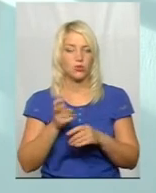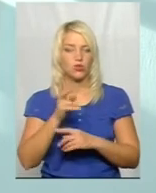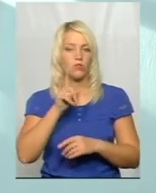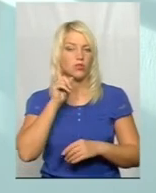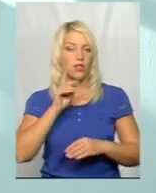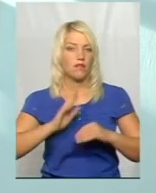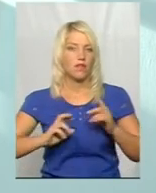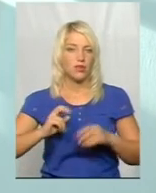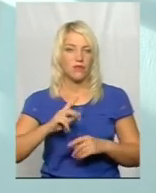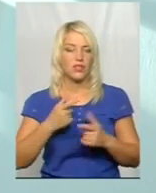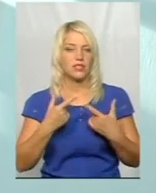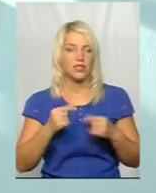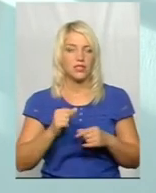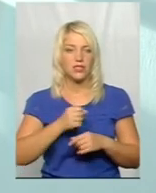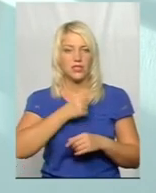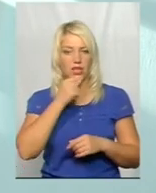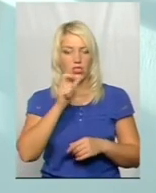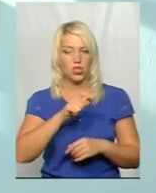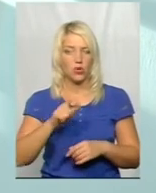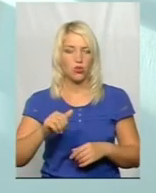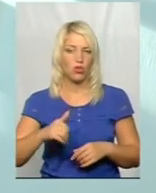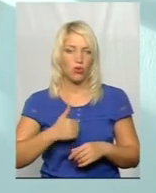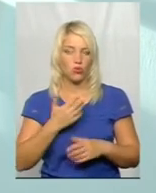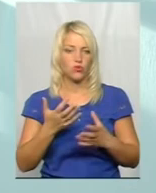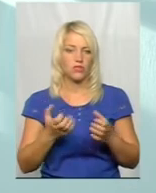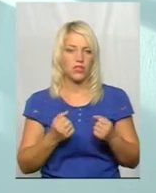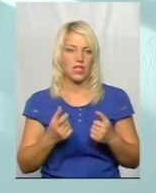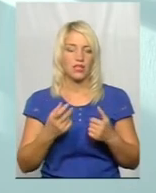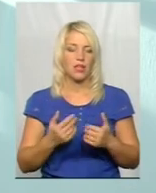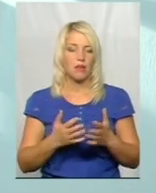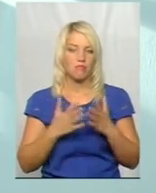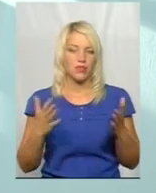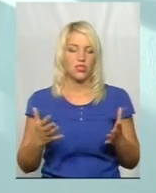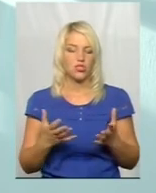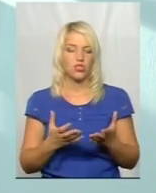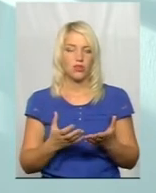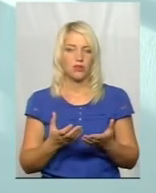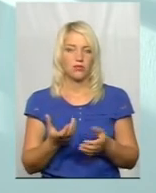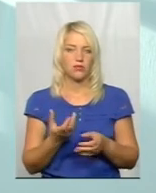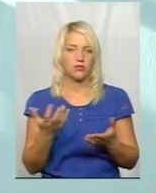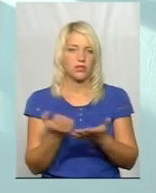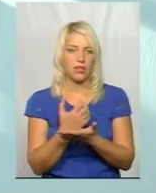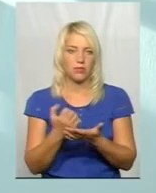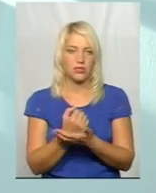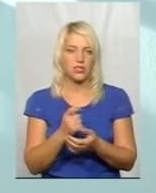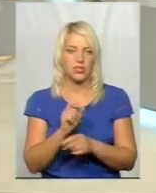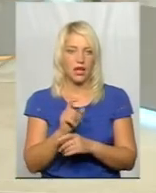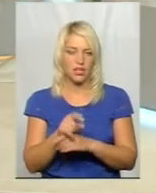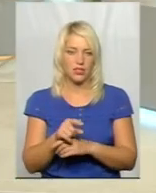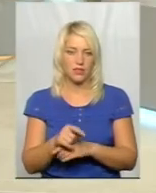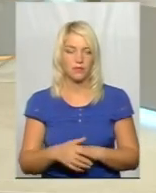фахівець, і десь є старші люди, і вони хочуть взяти собі більш оплачувальний заказ, більш оплачувальний, тобто по зарплаті вони.